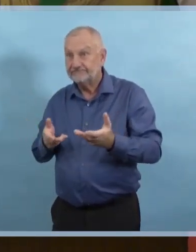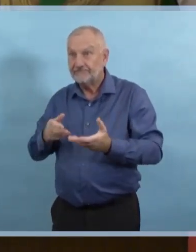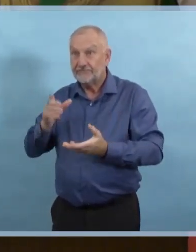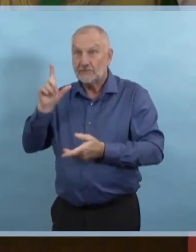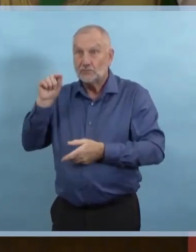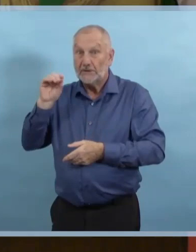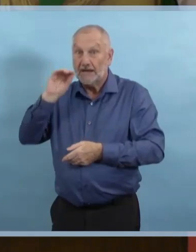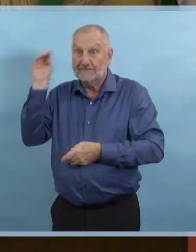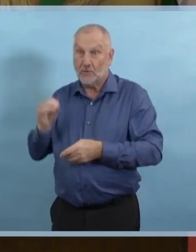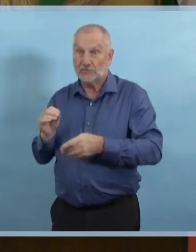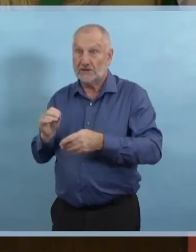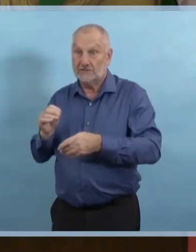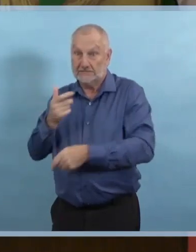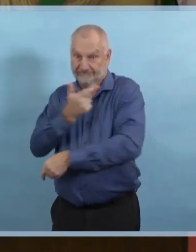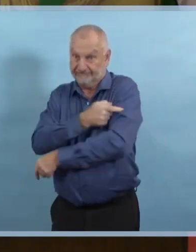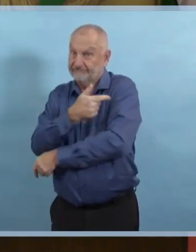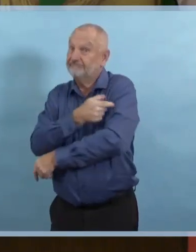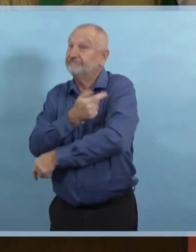élevée.